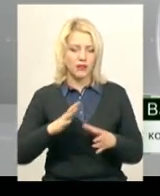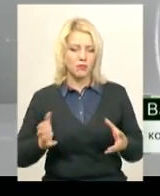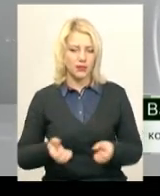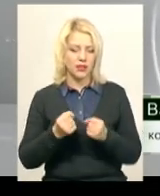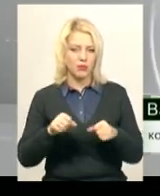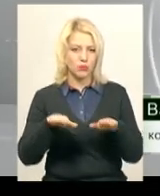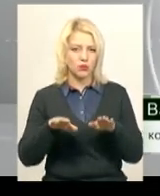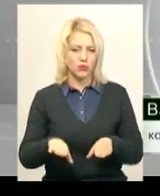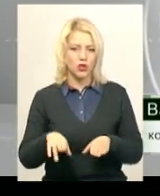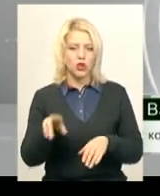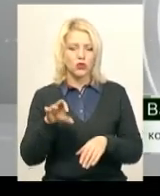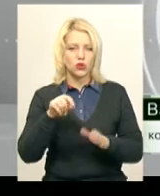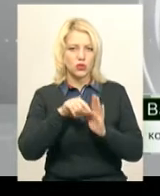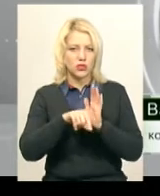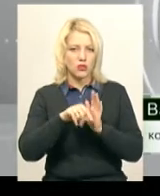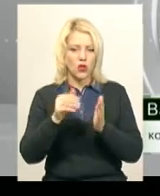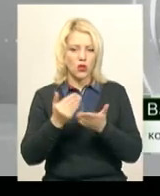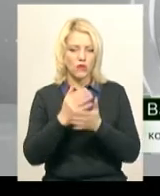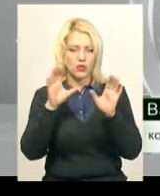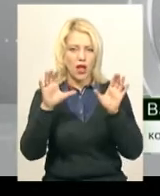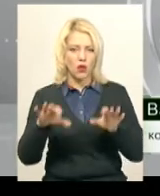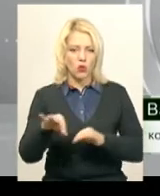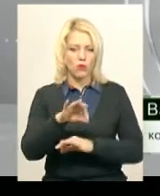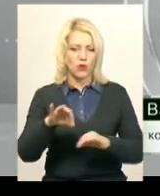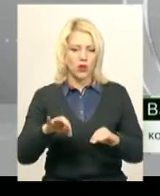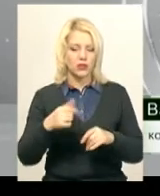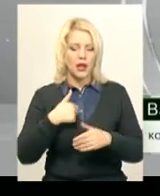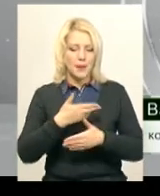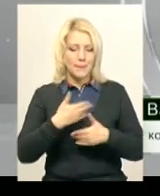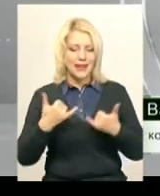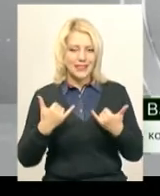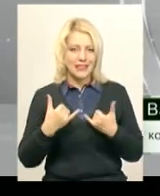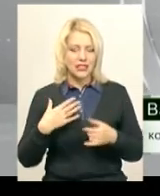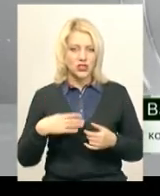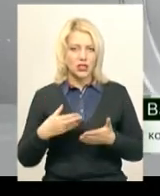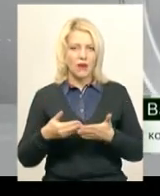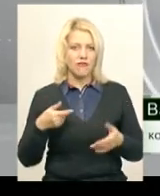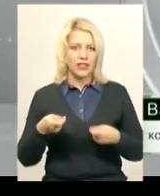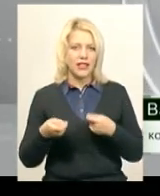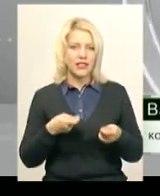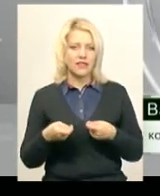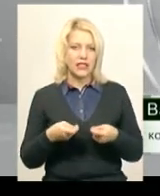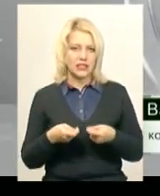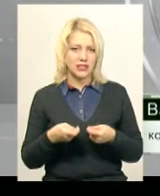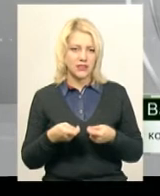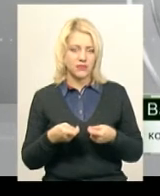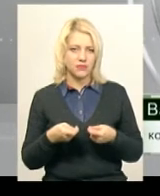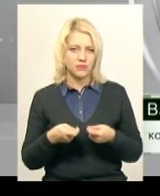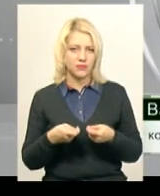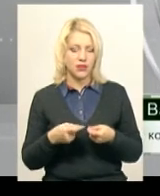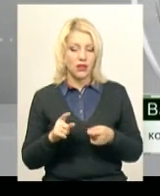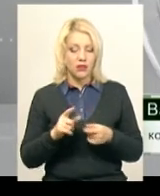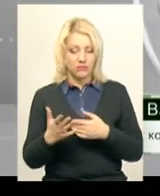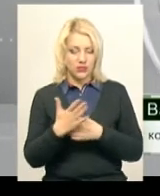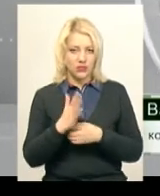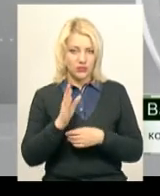законопроекту. Зараз на даний момент ми чекаємо від керівництва. Тобто вони нам дадуть вказівку, що